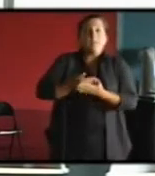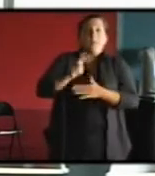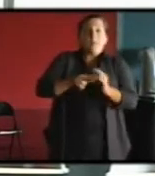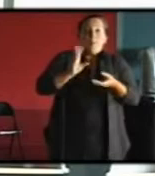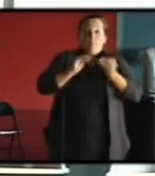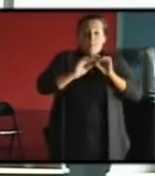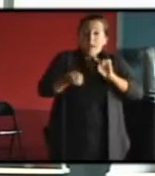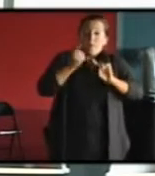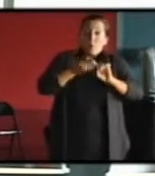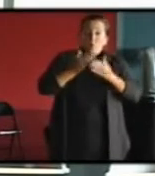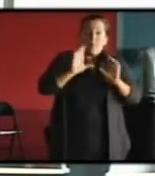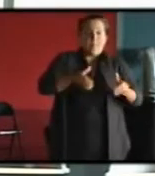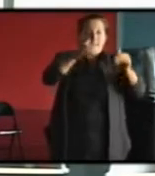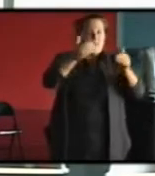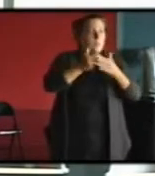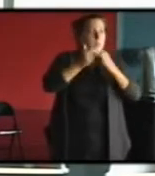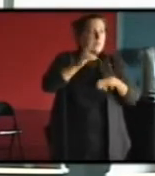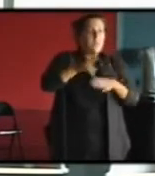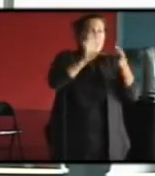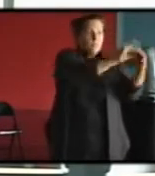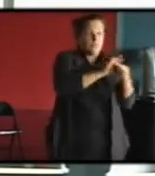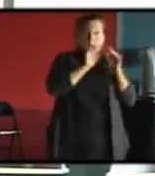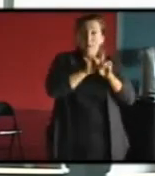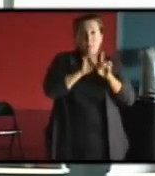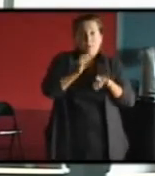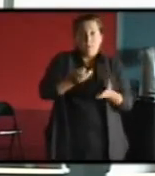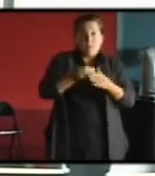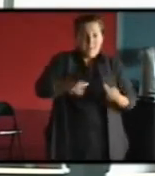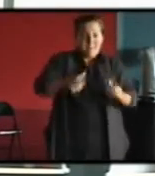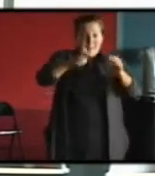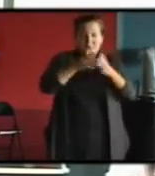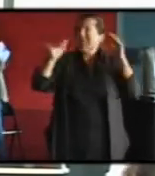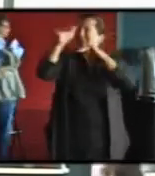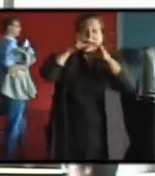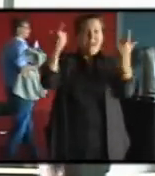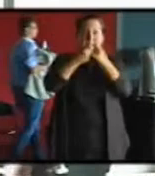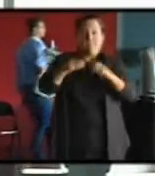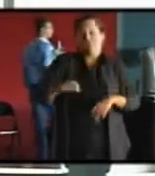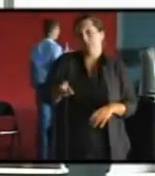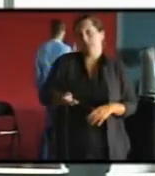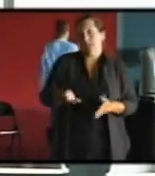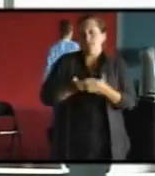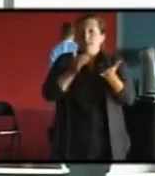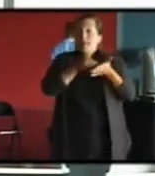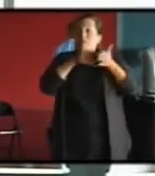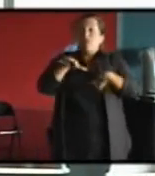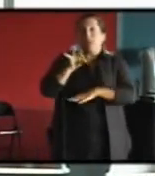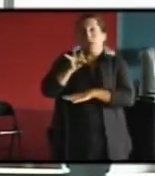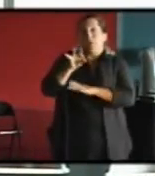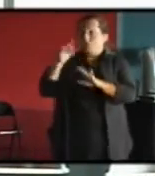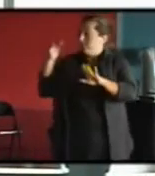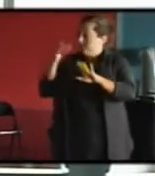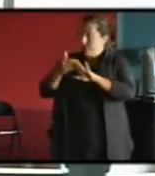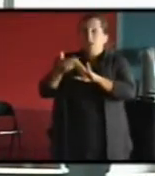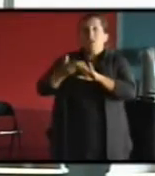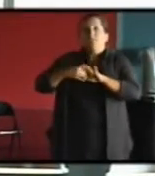est qu'on ne peut pas isoler le bâtiment, et là, je rejoins aussi ce qu'a dit monsieur, de son environnement. C'est-à-dire que, jusqu'aux années 50, la forme urbaine